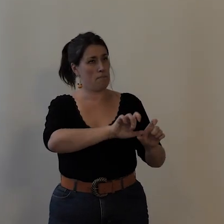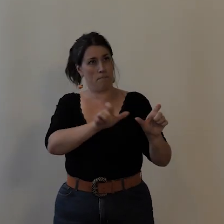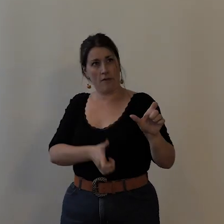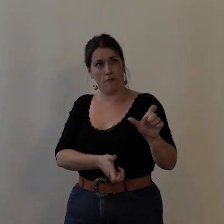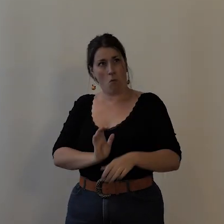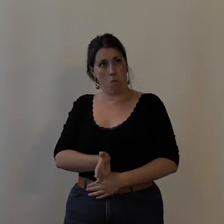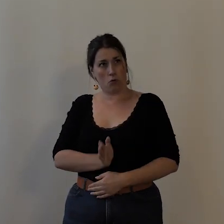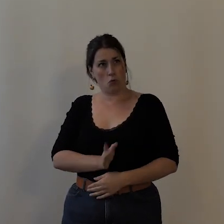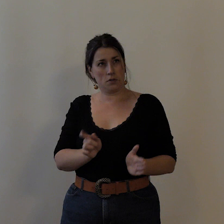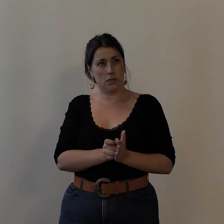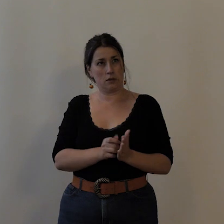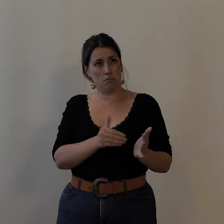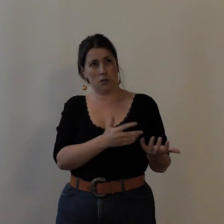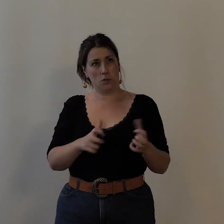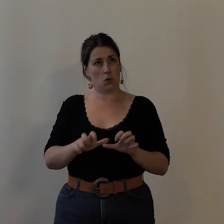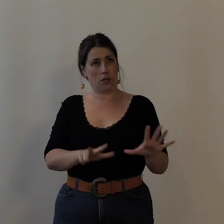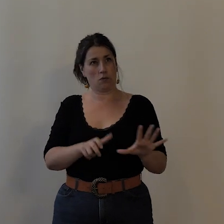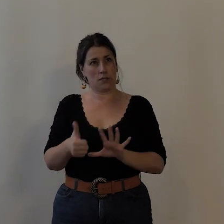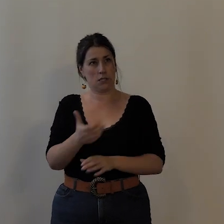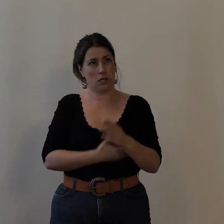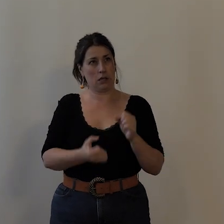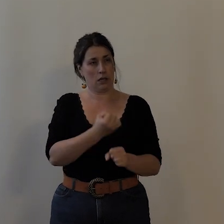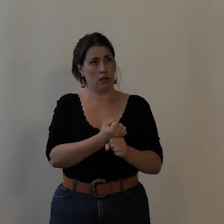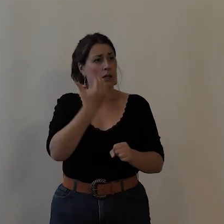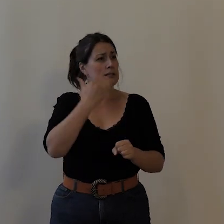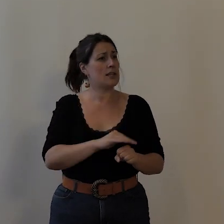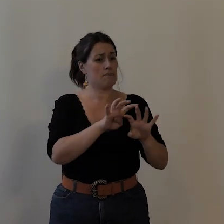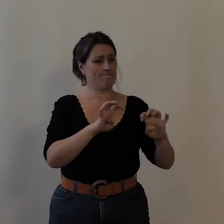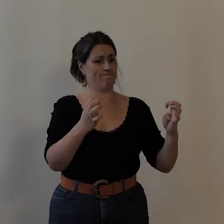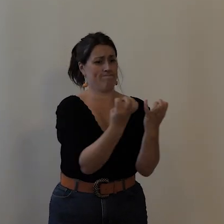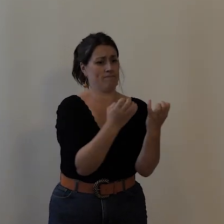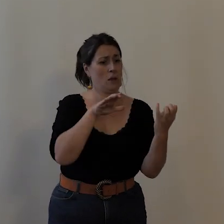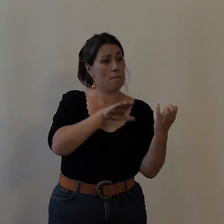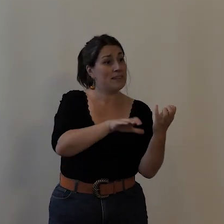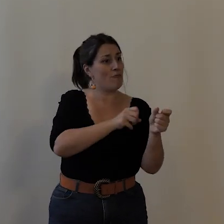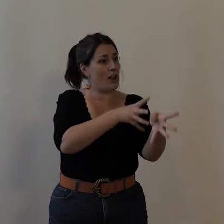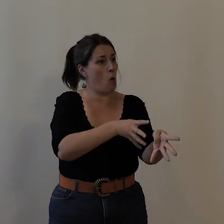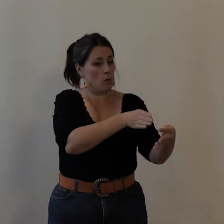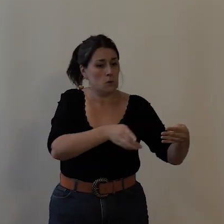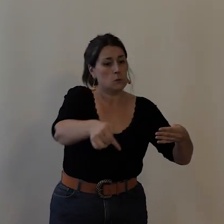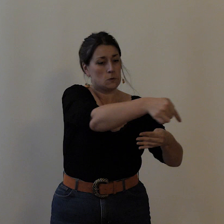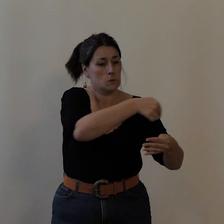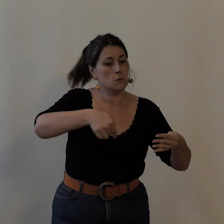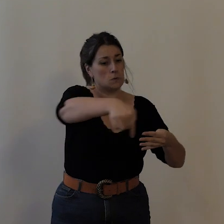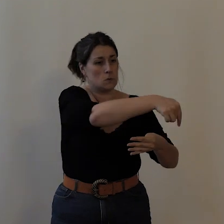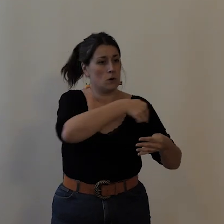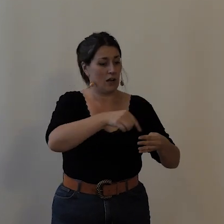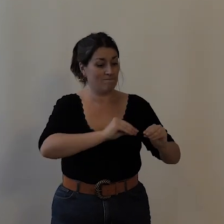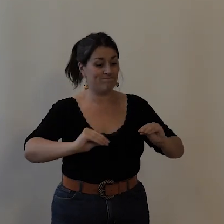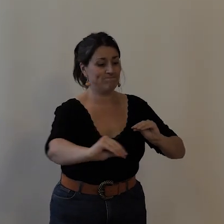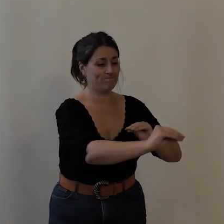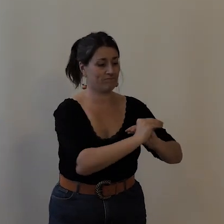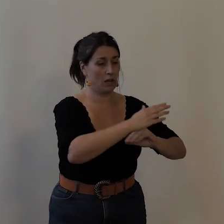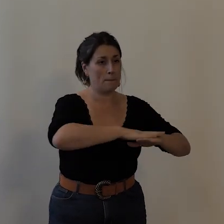1886, c'est le vélodrome, qui se tiendra sur une piste fermée en terre battue, d'une longueur